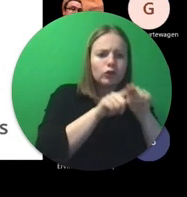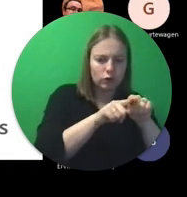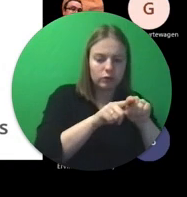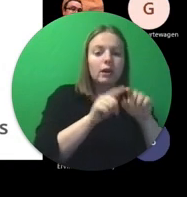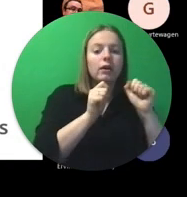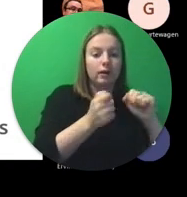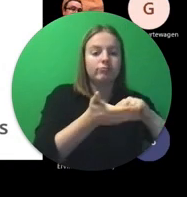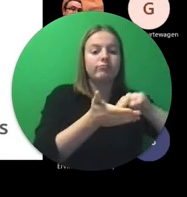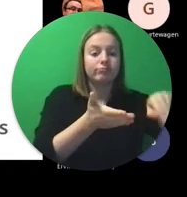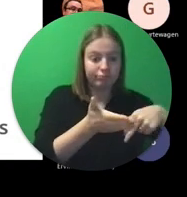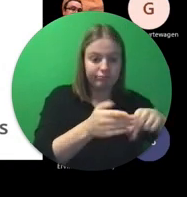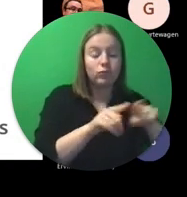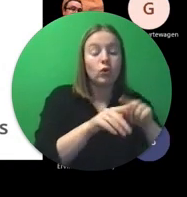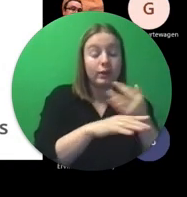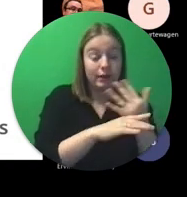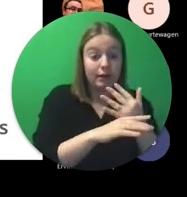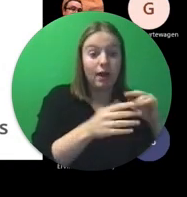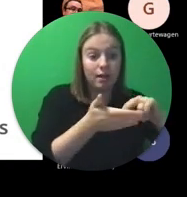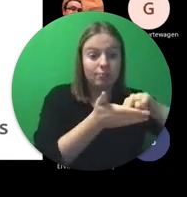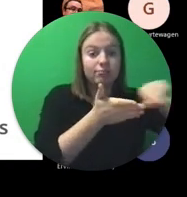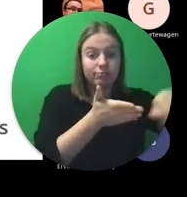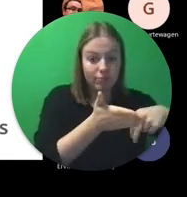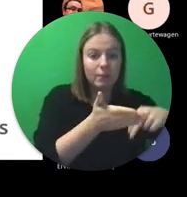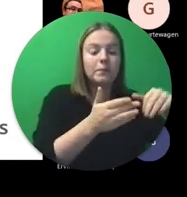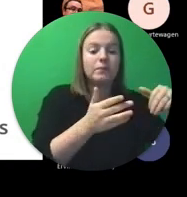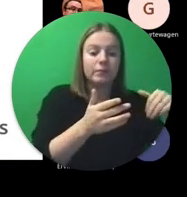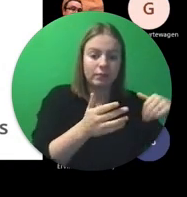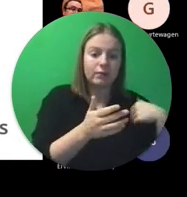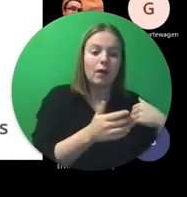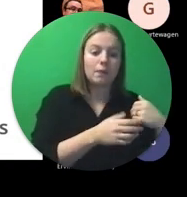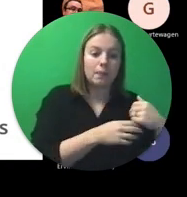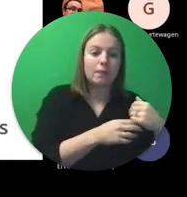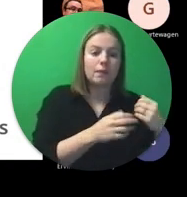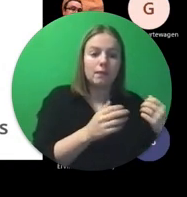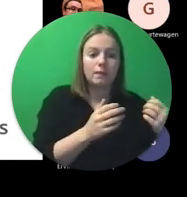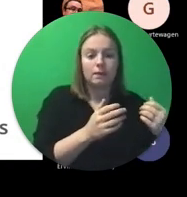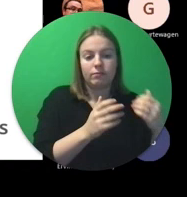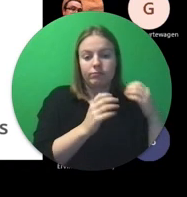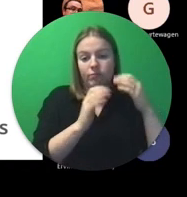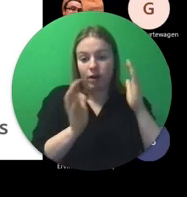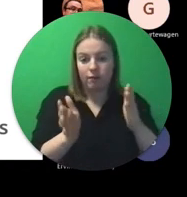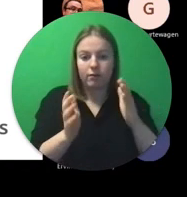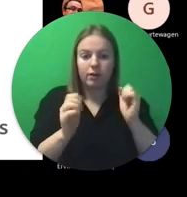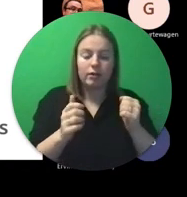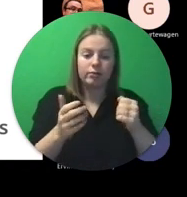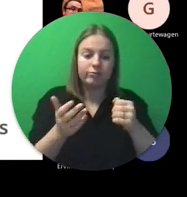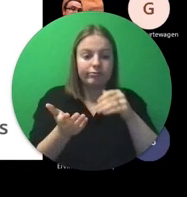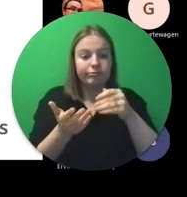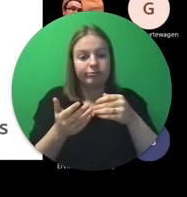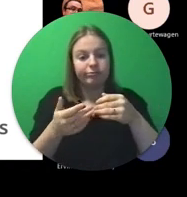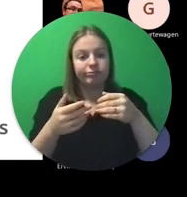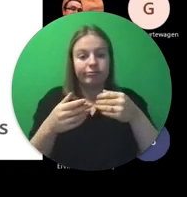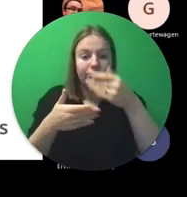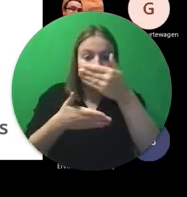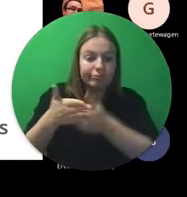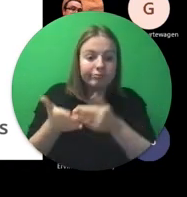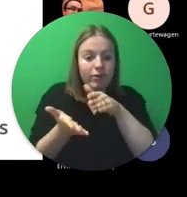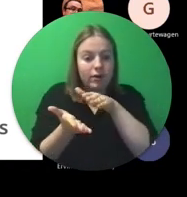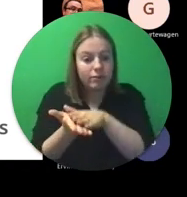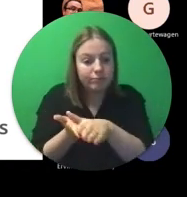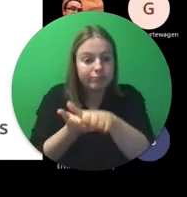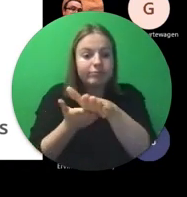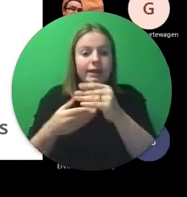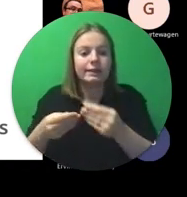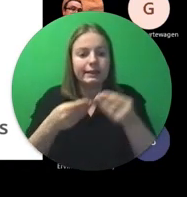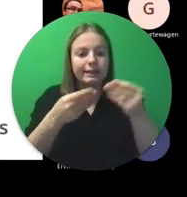ondertekenen, ook digitaal. En tenslotte kan natuurlijk de Europas mobiliteit overhandigd worden, kan afgedrukt worden aan de